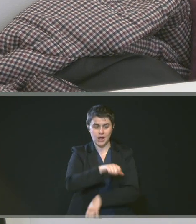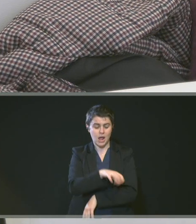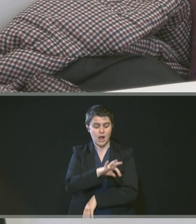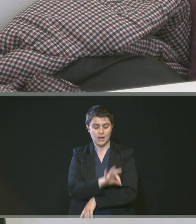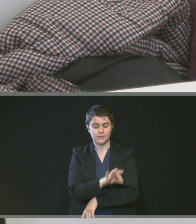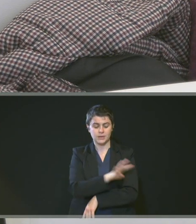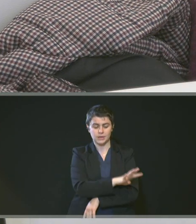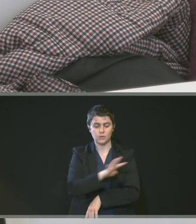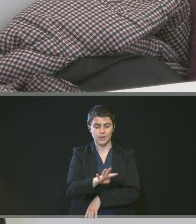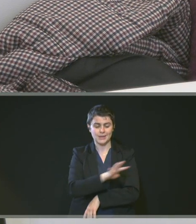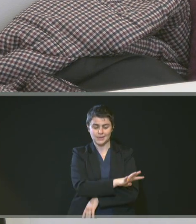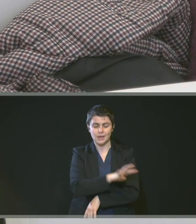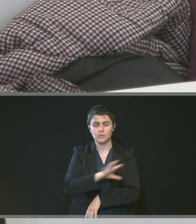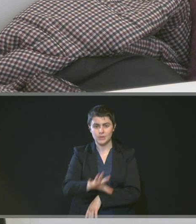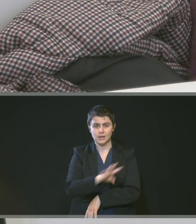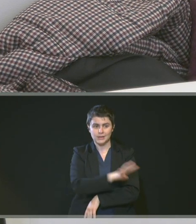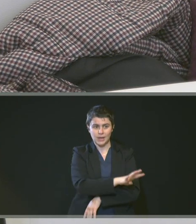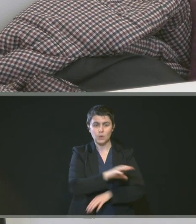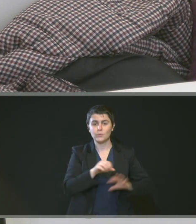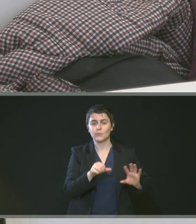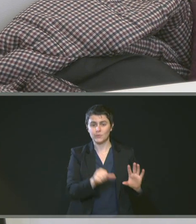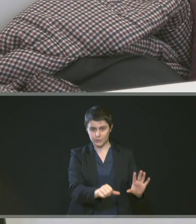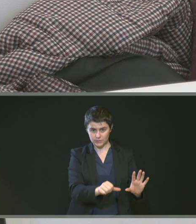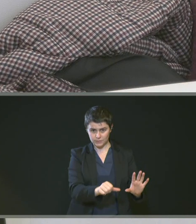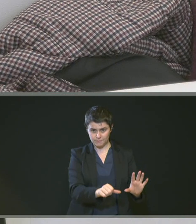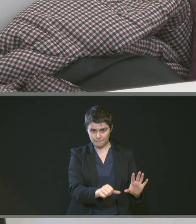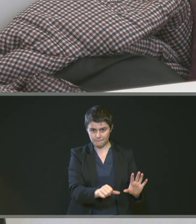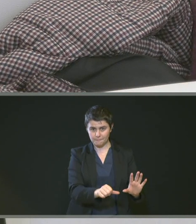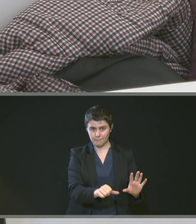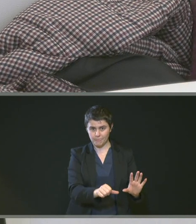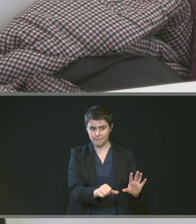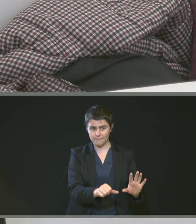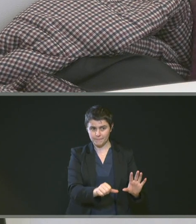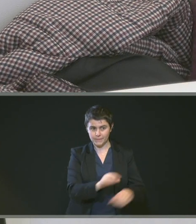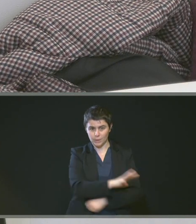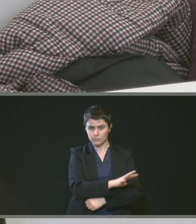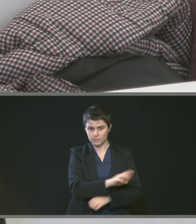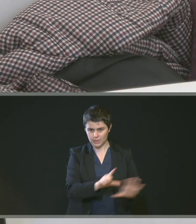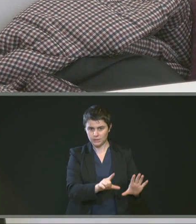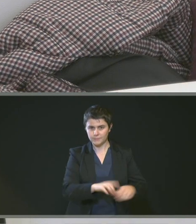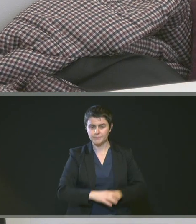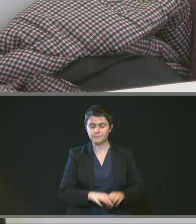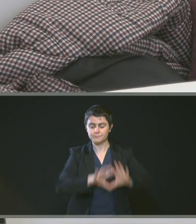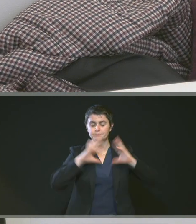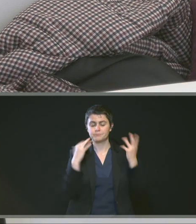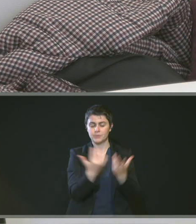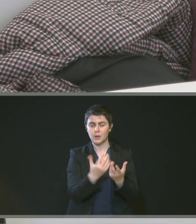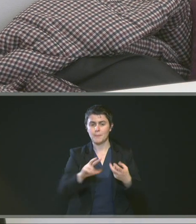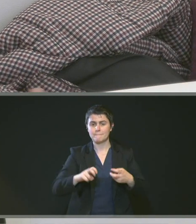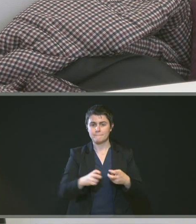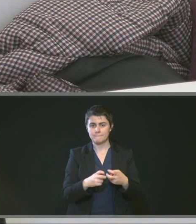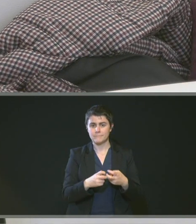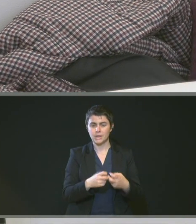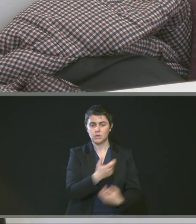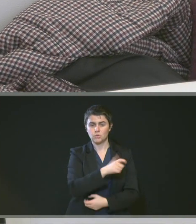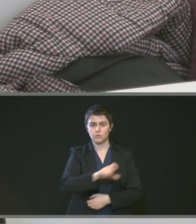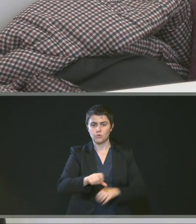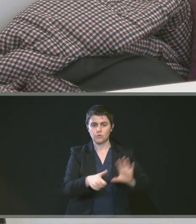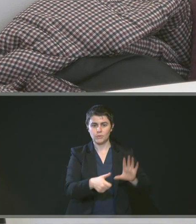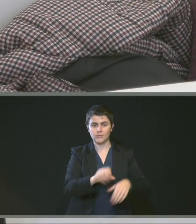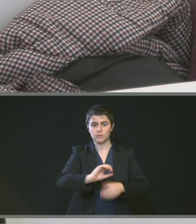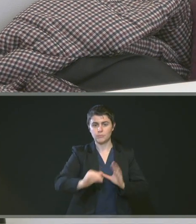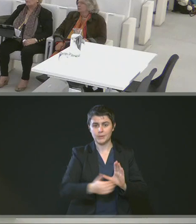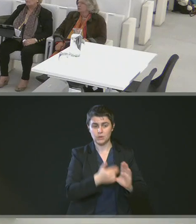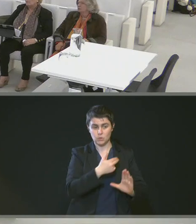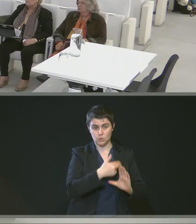44, 45, 46, 47, moyennement un prix de vente de 260 000 euros. Et on vous demande d